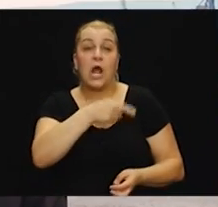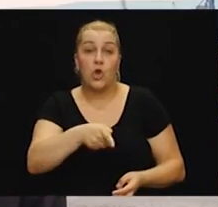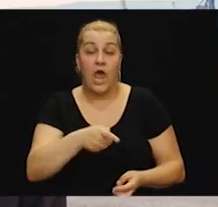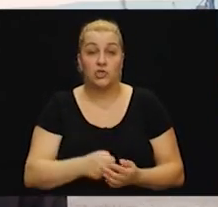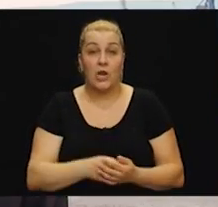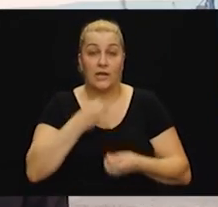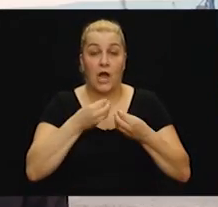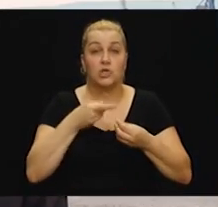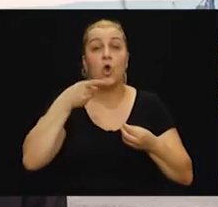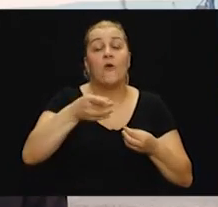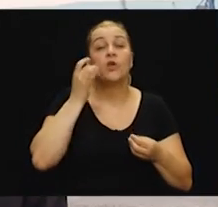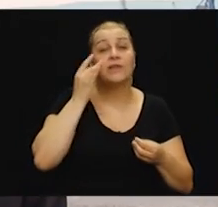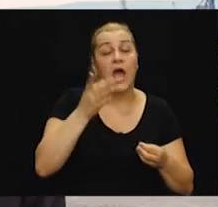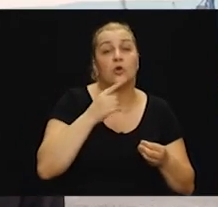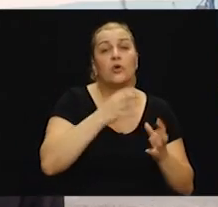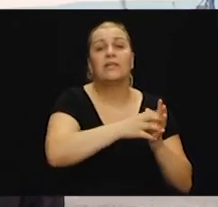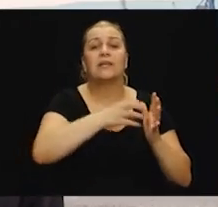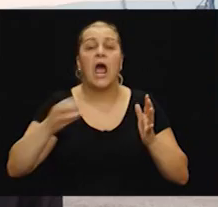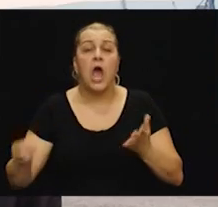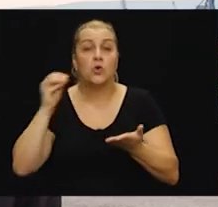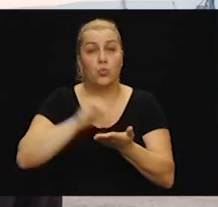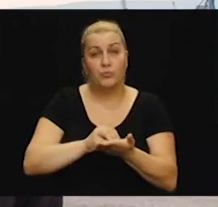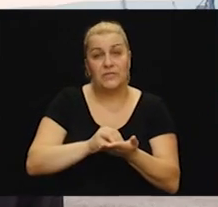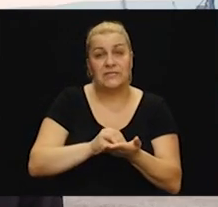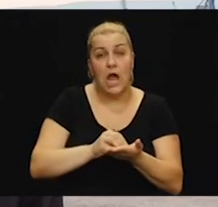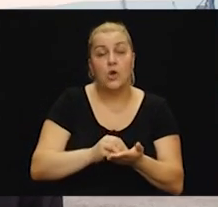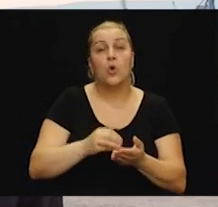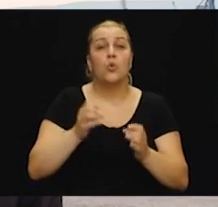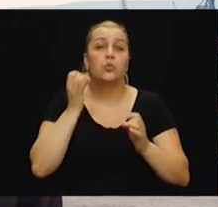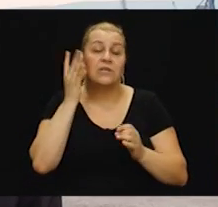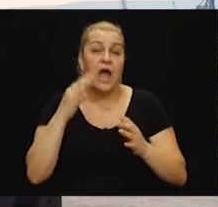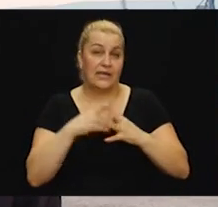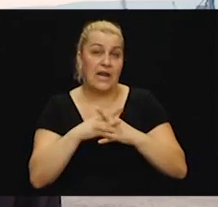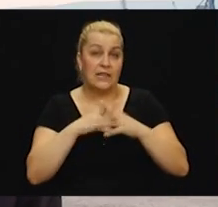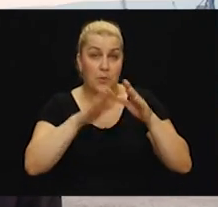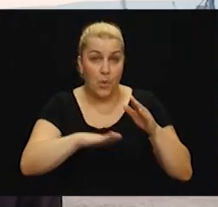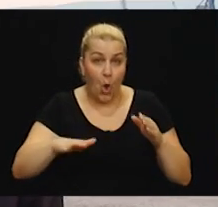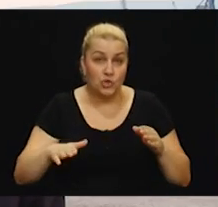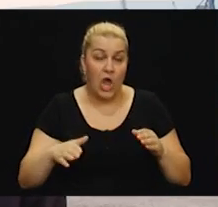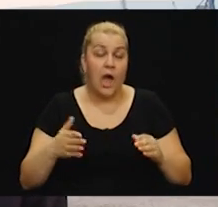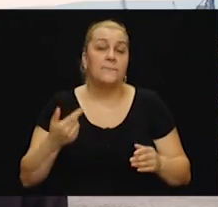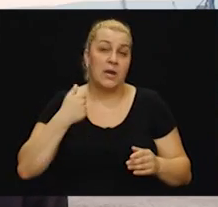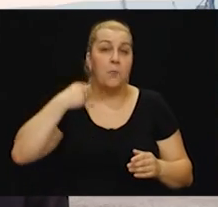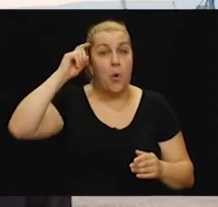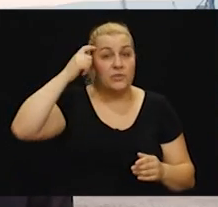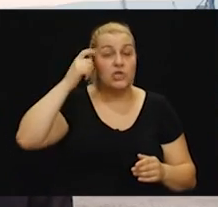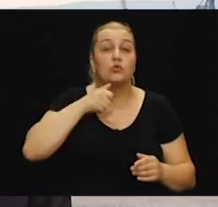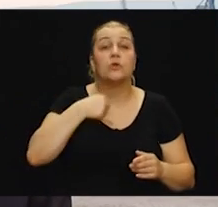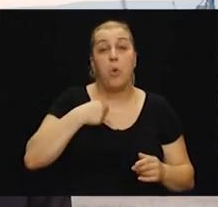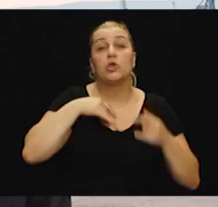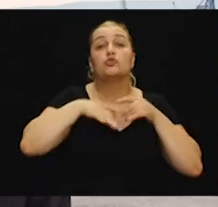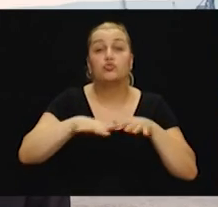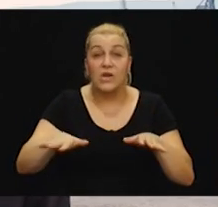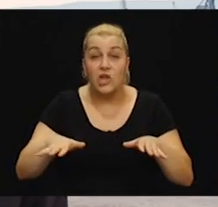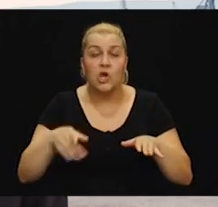je trajno upisan u povijest grada Ploča, prema mom osobnom mišljenju, a i velike većine mojih sugrađana, dan koji